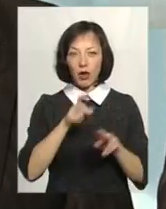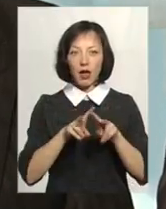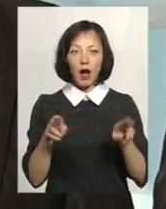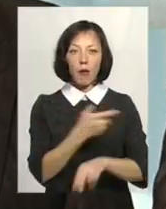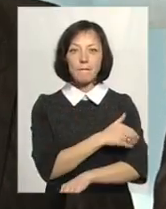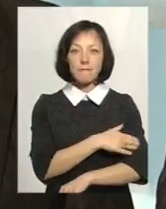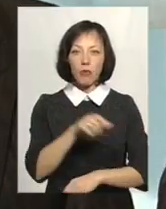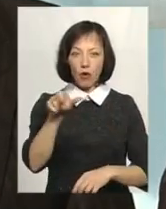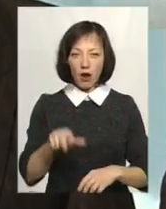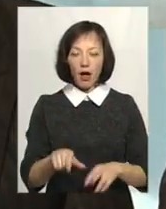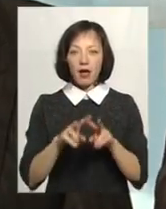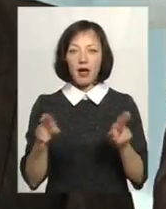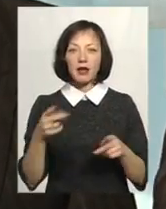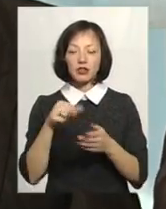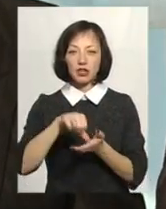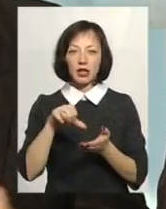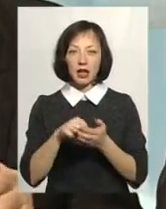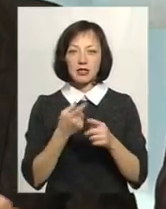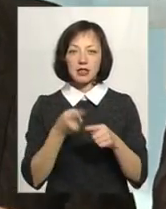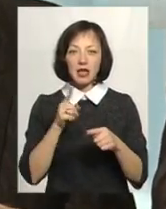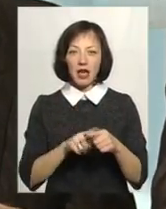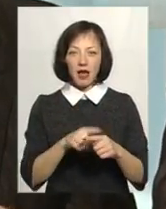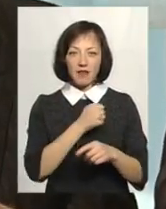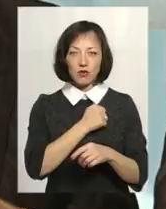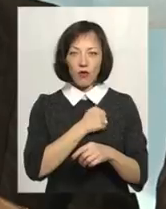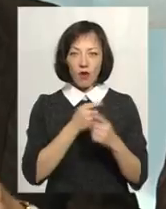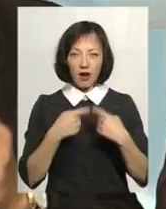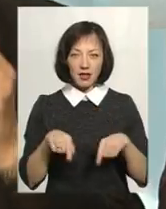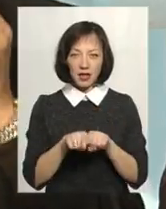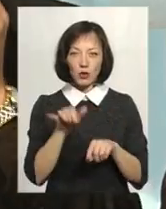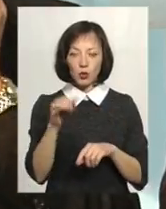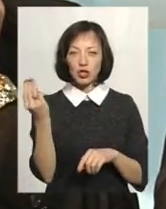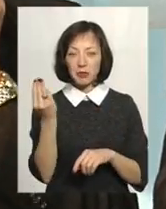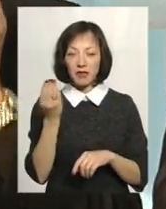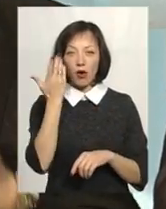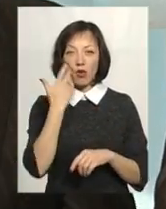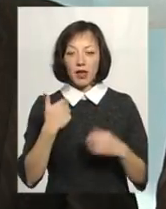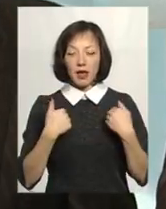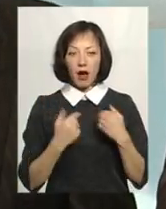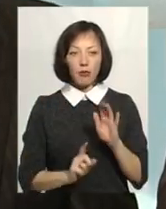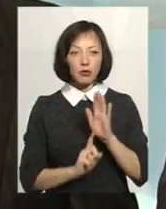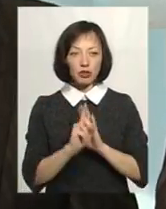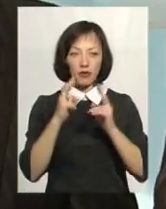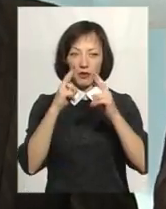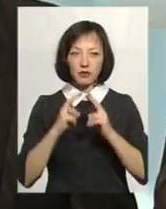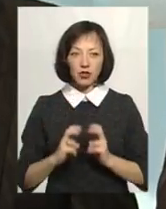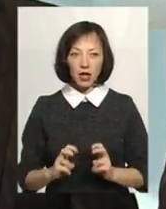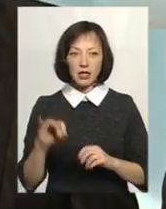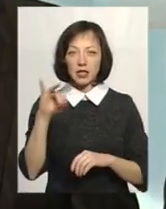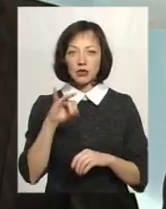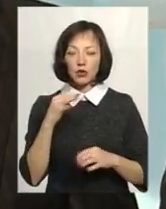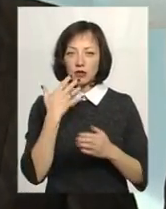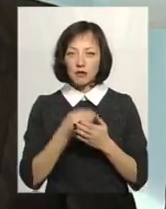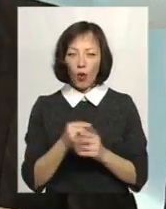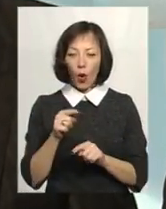поляк, як член цієї польської організації військової в Шепітовці. І коли я почав вивчати, будемо так казати, історію